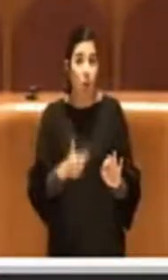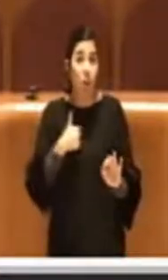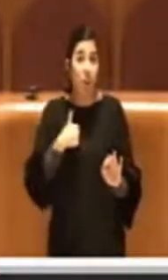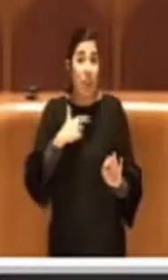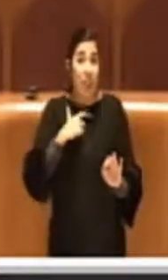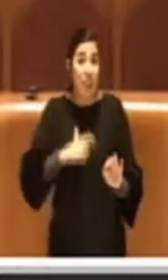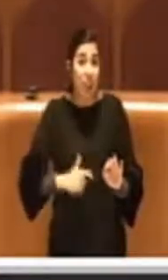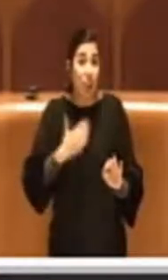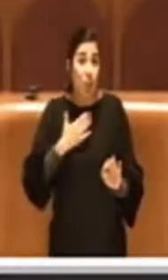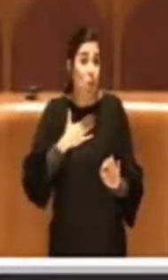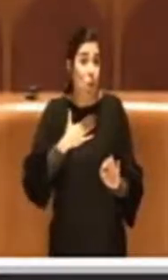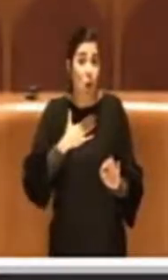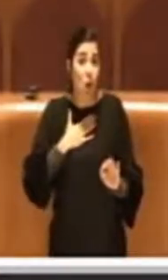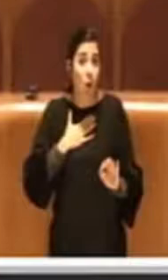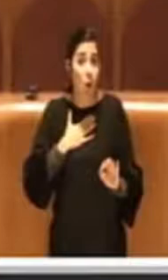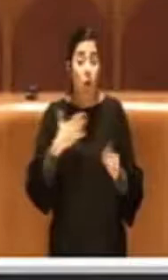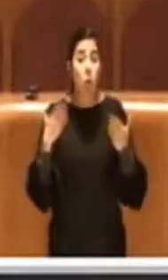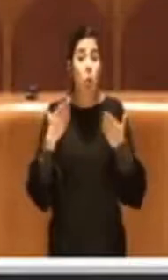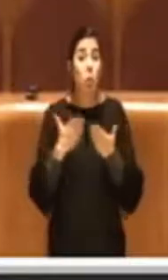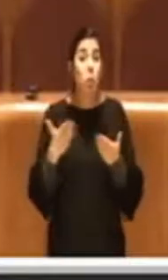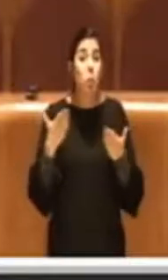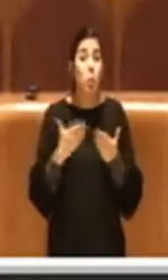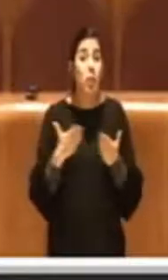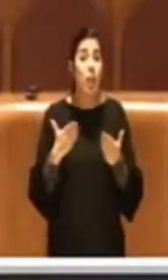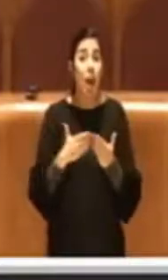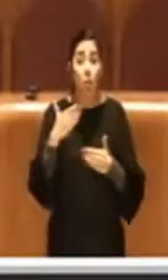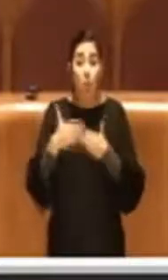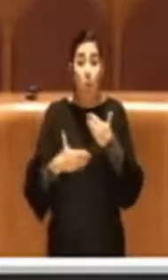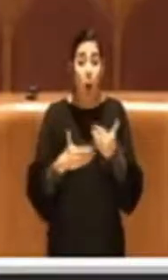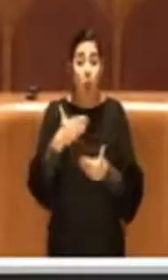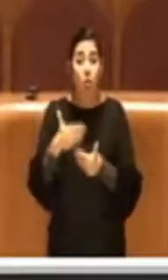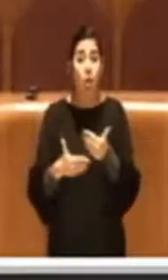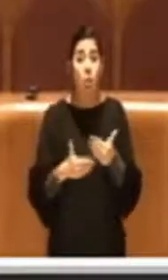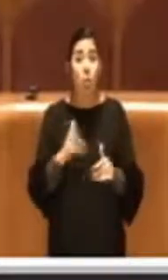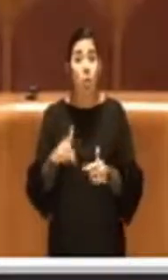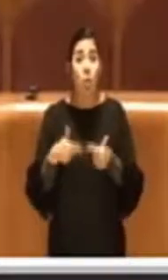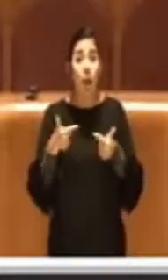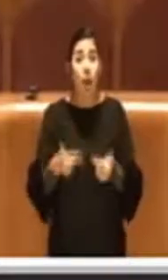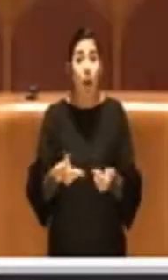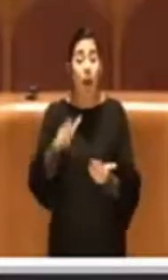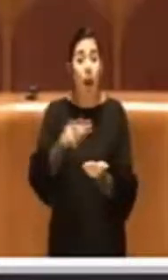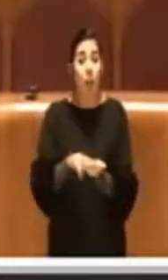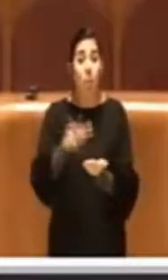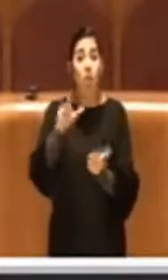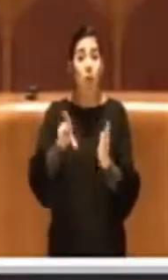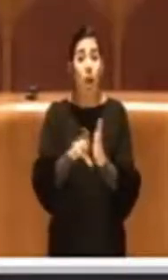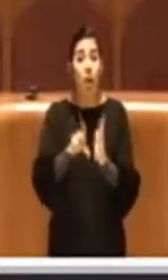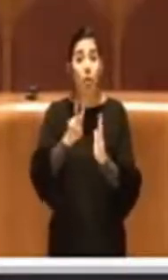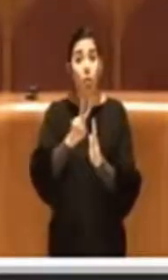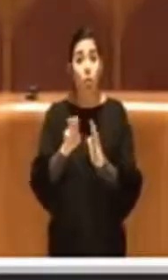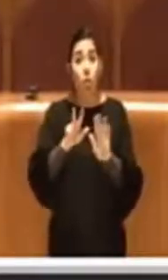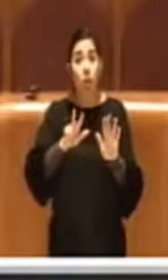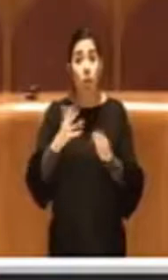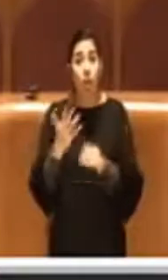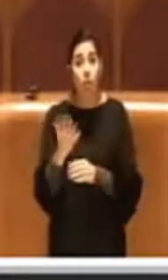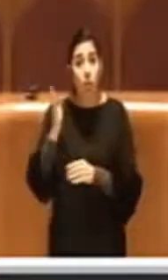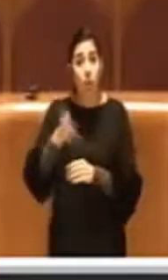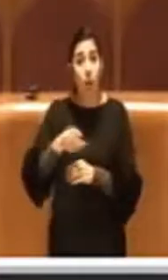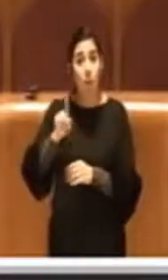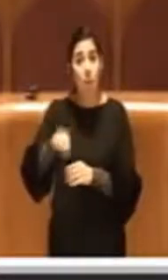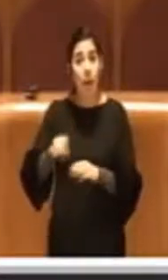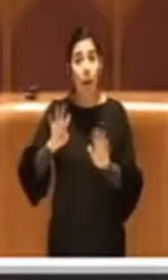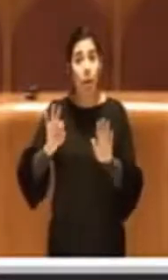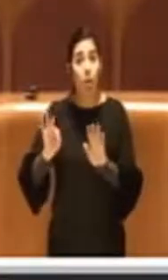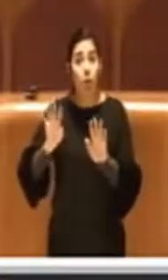ho studiato le procedure che hanno portato all'approvazione della legge 285-1990,